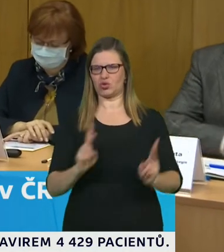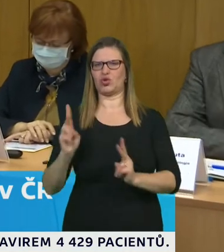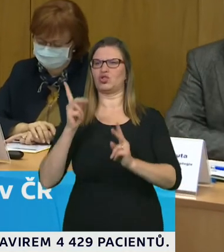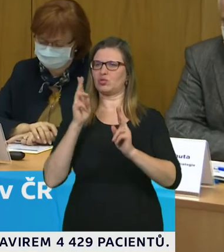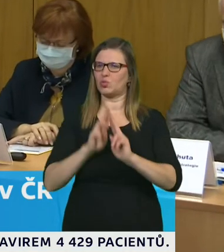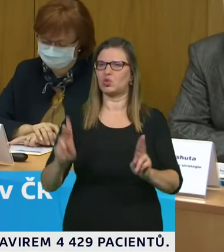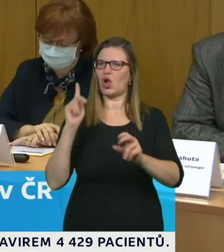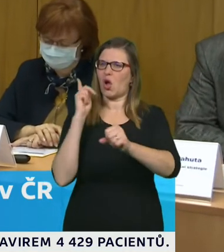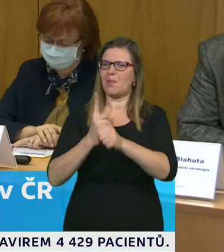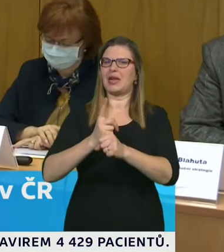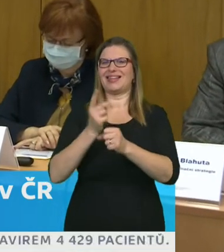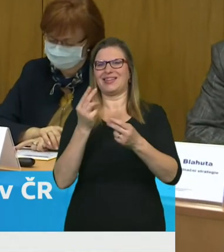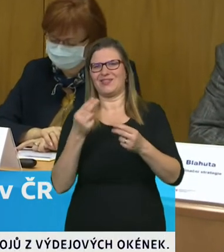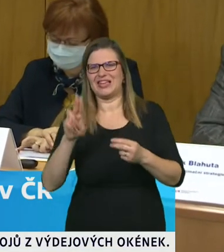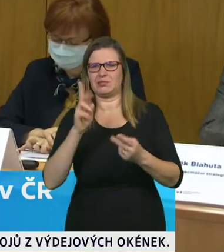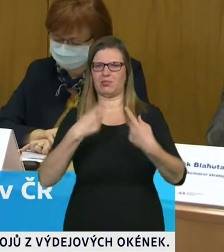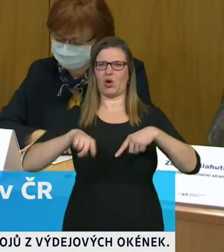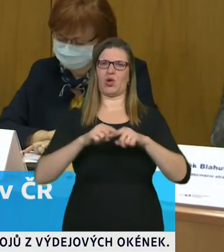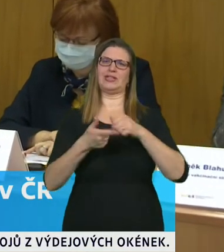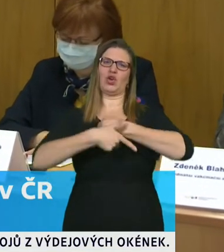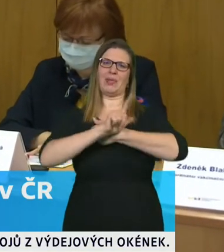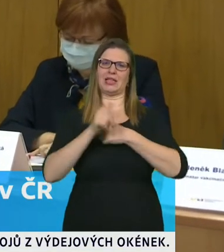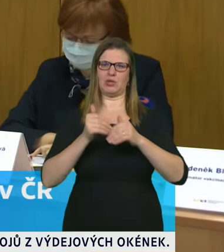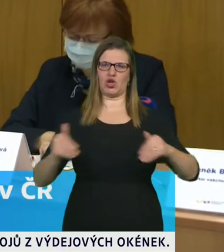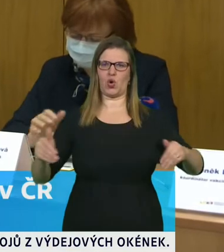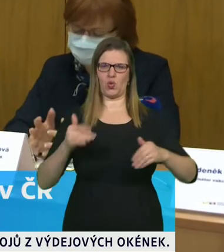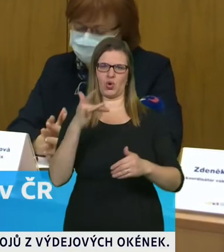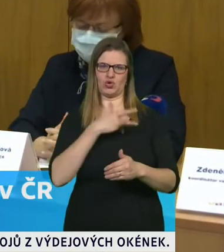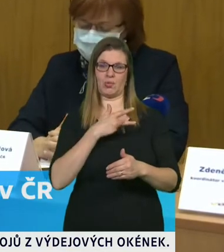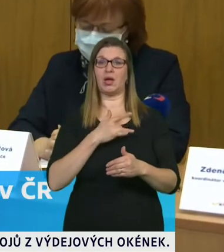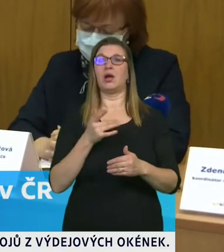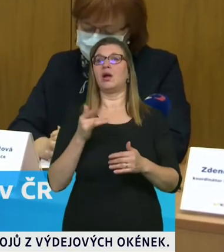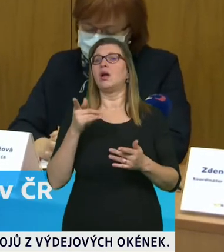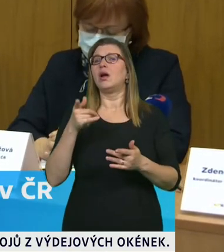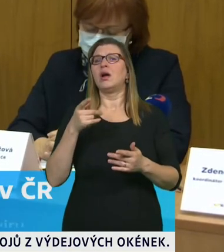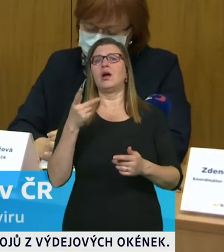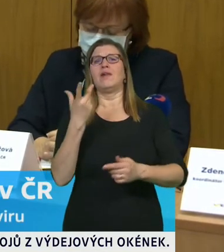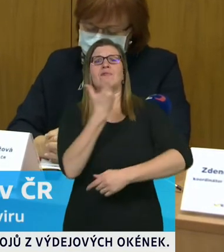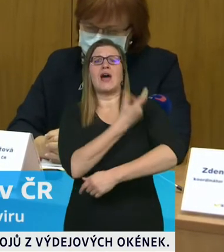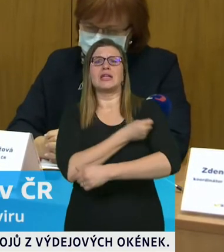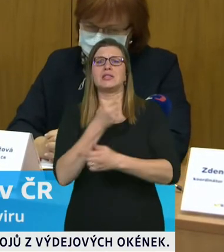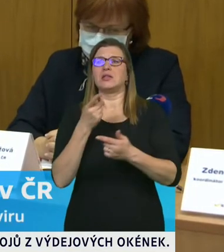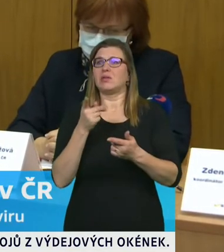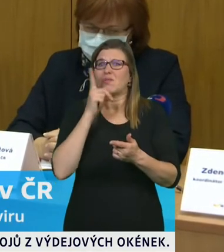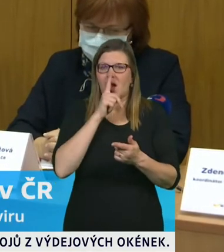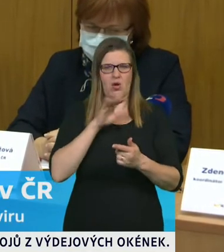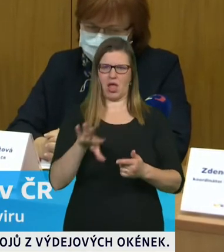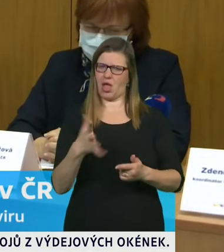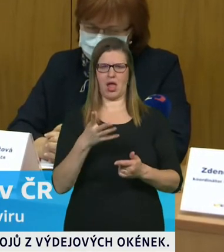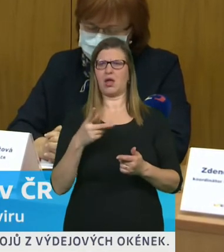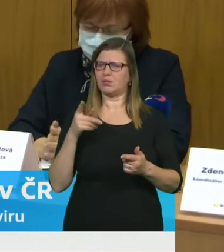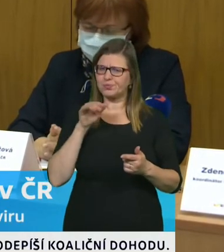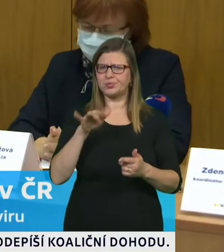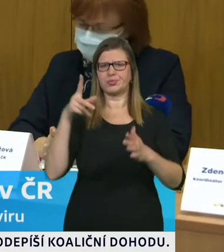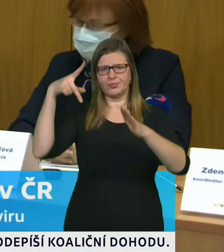nejedná se v žádném případě o nedostatek vakcín ta prioritizace a priory je stanovena nicméně protože